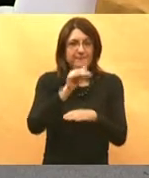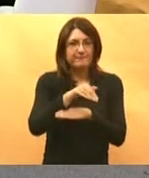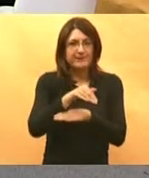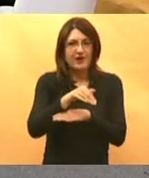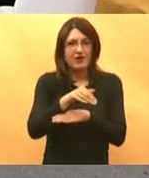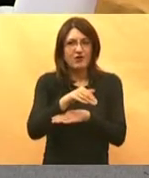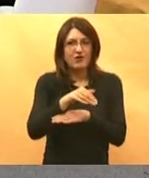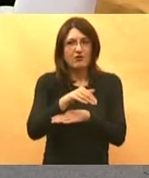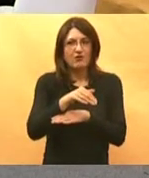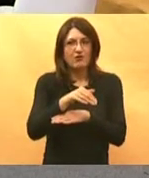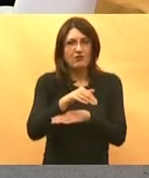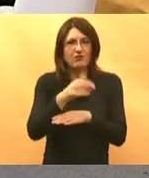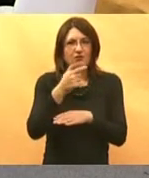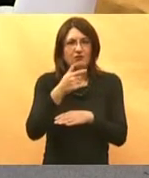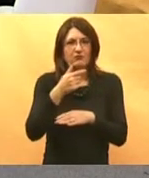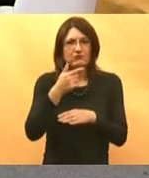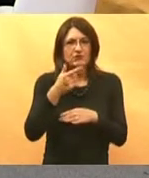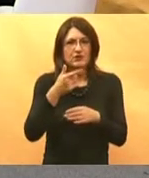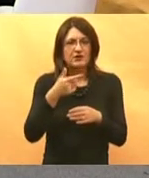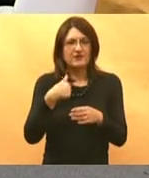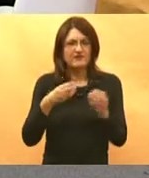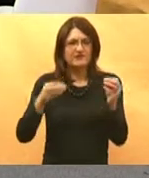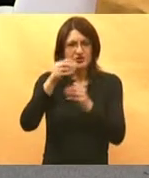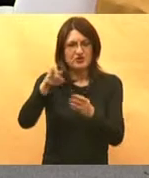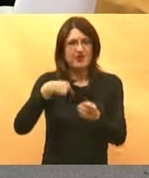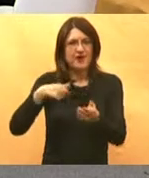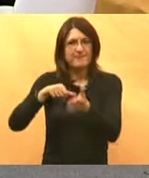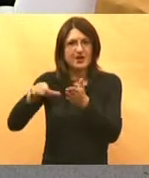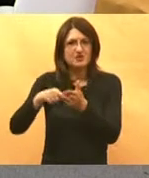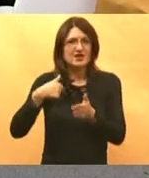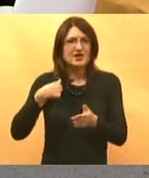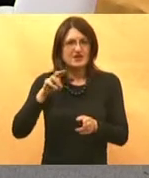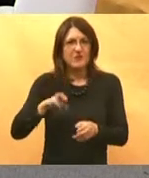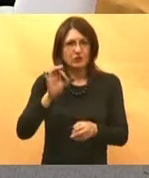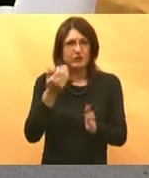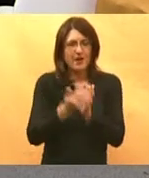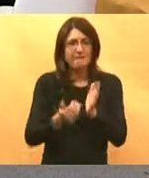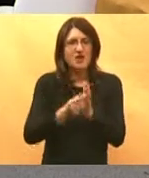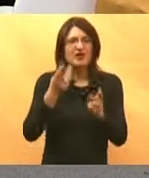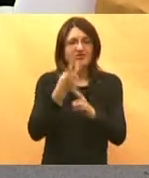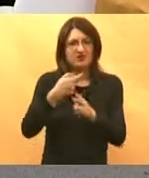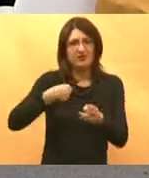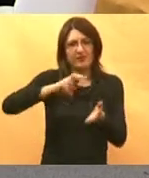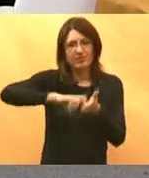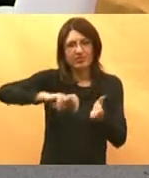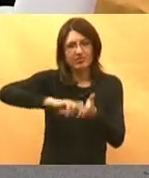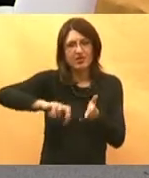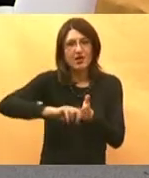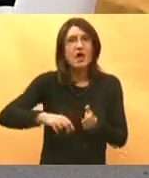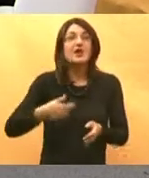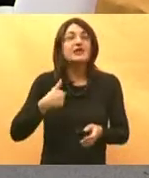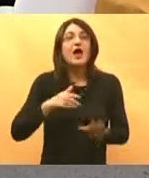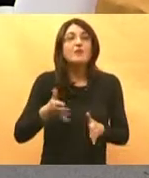tava plaća pa si moram država to uzima ne mogu dobiti osnovnu